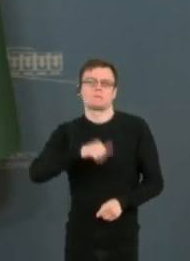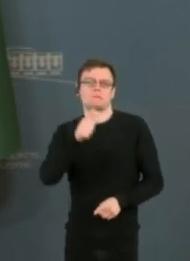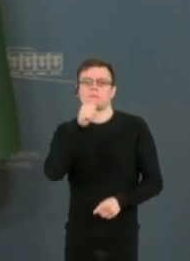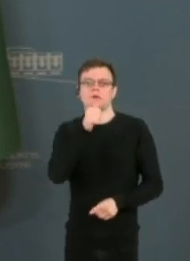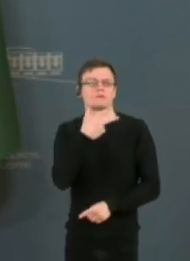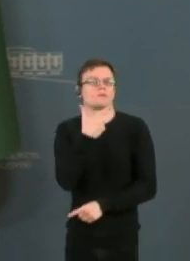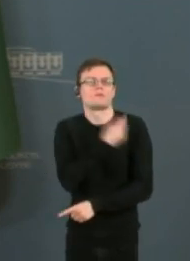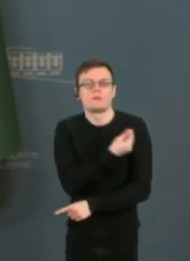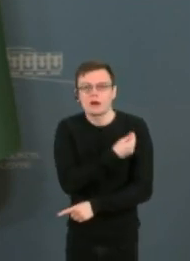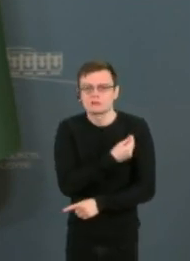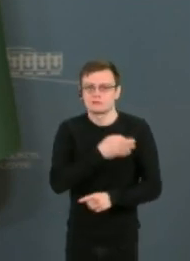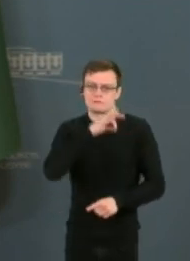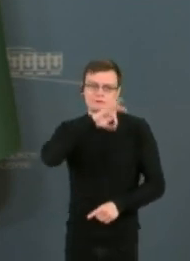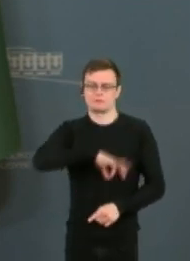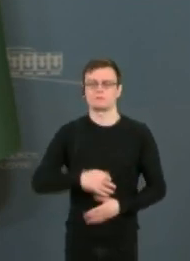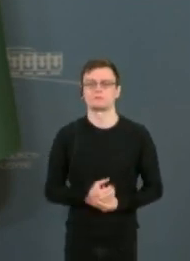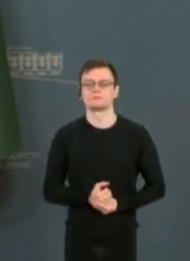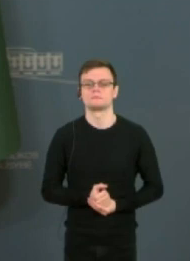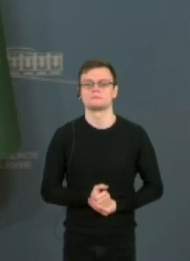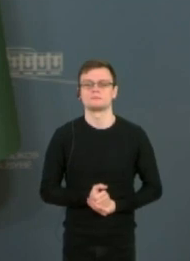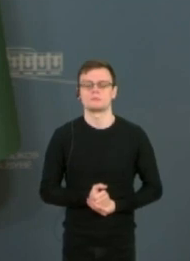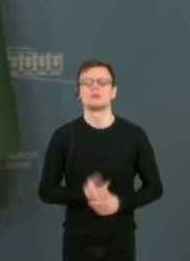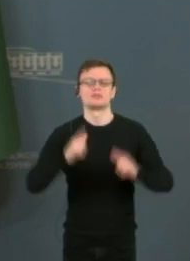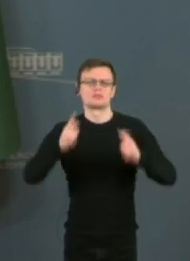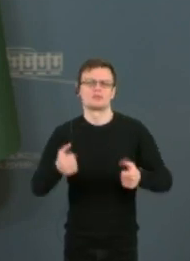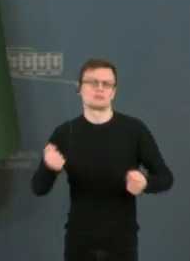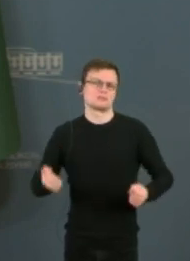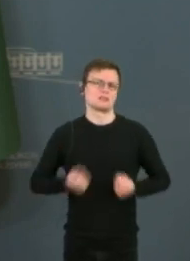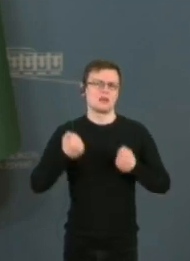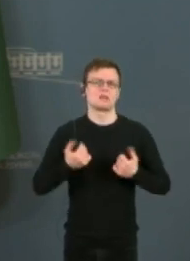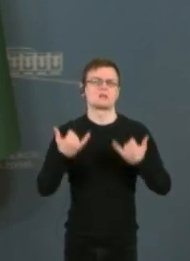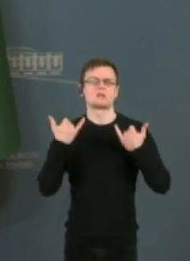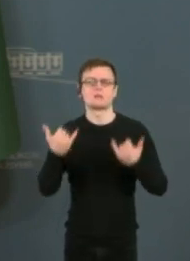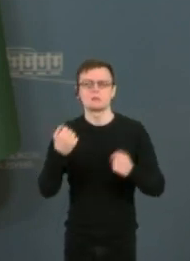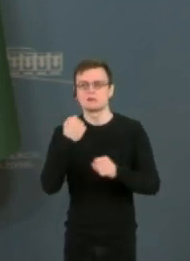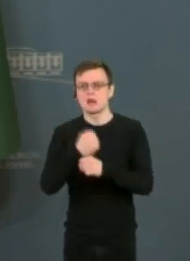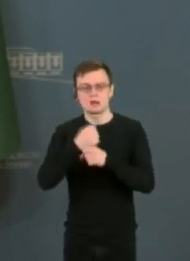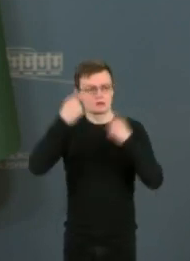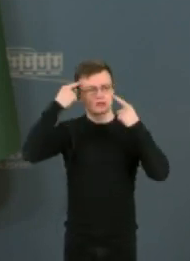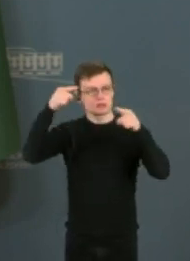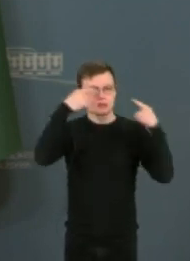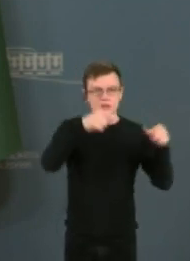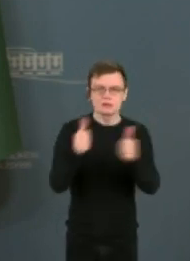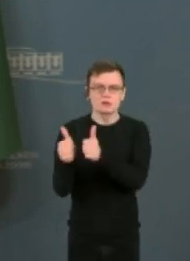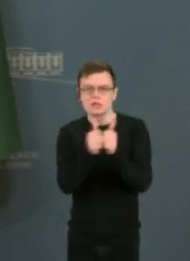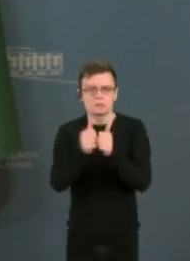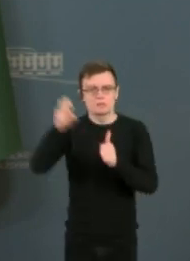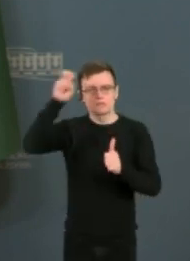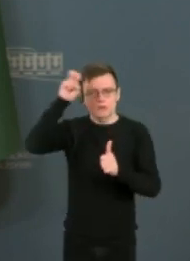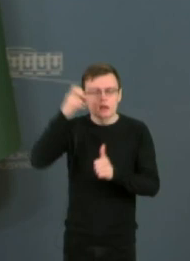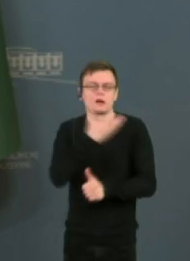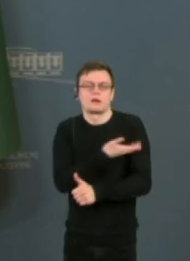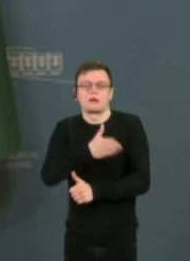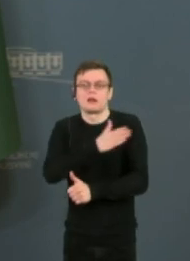vakcinacijos teikiamą naudą. Ir tikrai tą darysim, taip kaip ir darom su kitom kaimininiam šalim, taip ir bejonės su